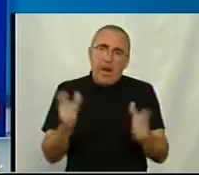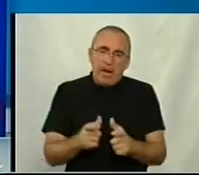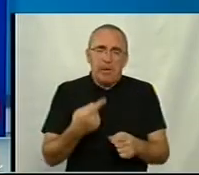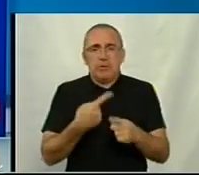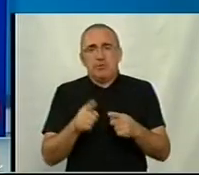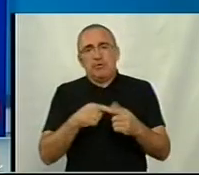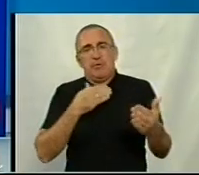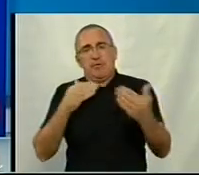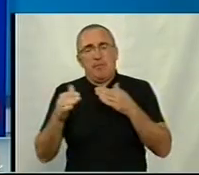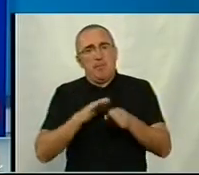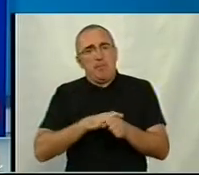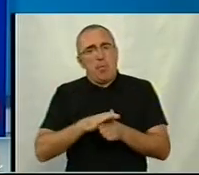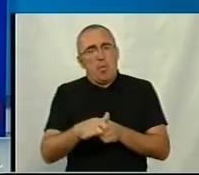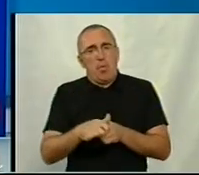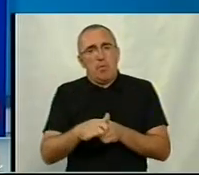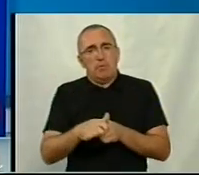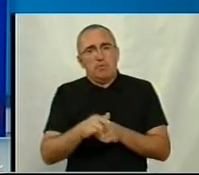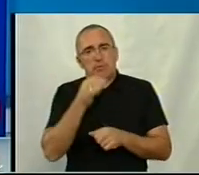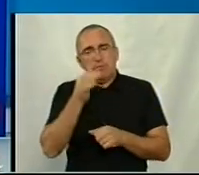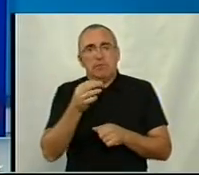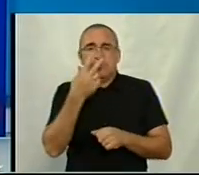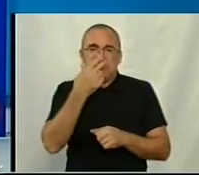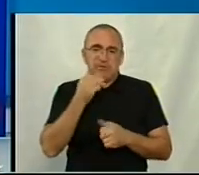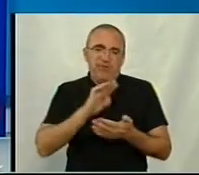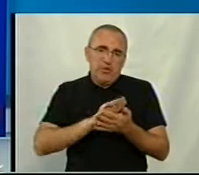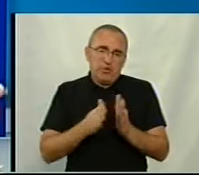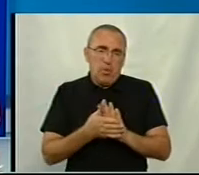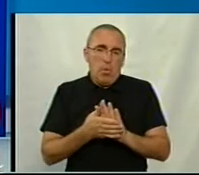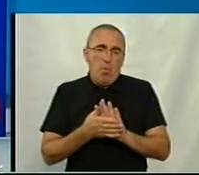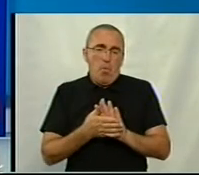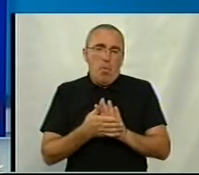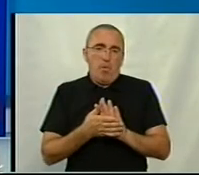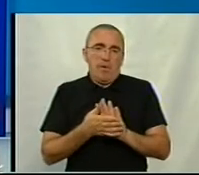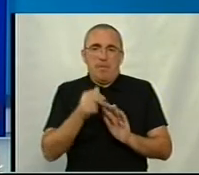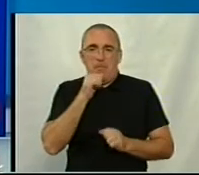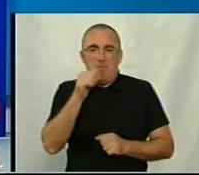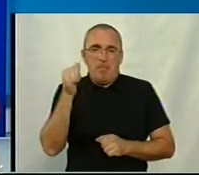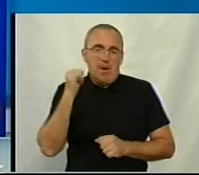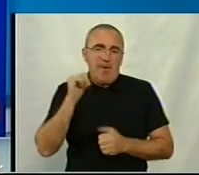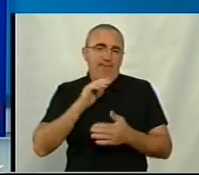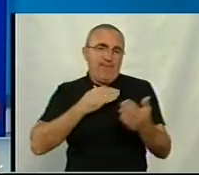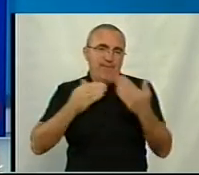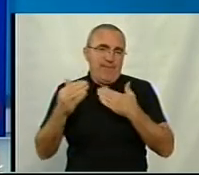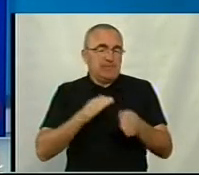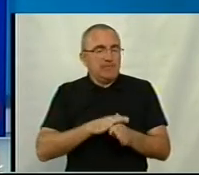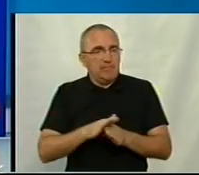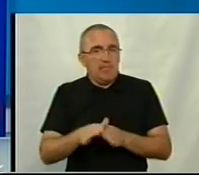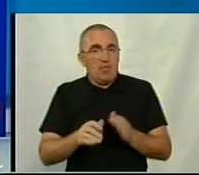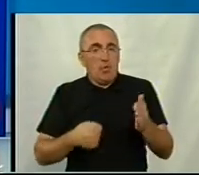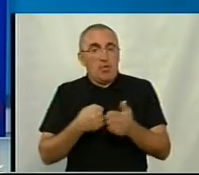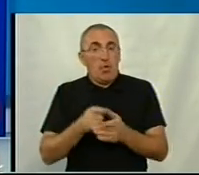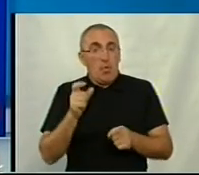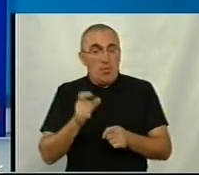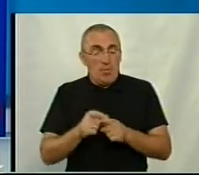чи це виставка проходить, скажімо так, в звичних умовах, ну, як, скажімо, минулорічні виставки проходили. До речі, наша